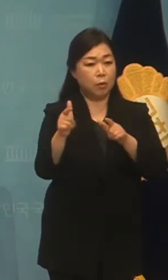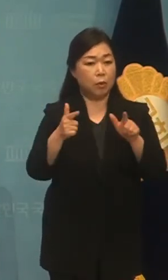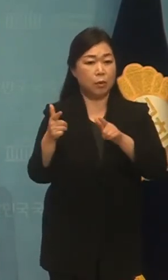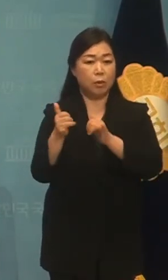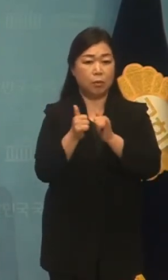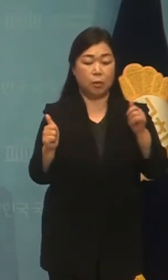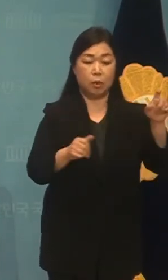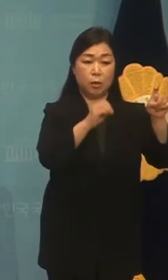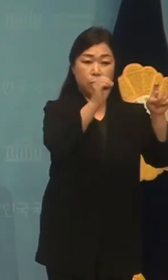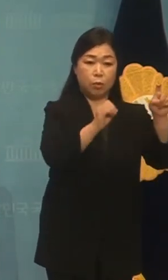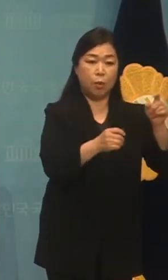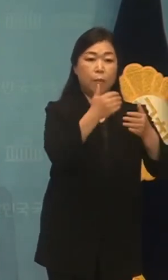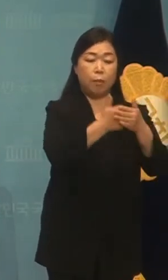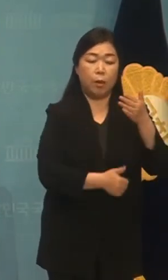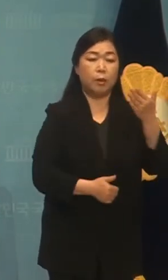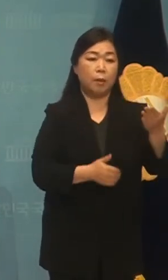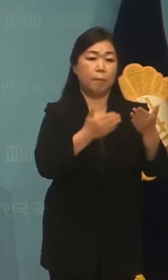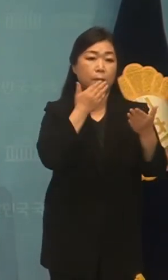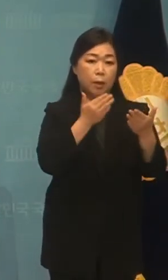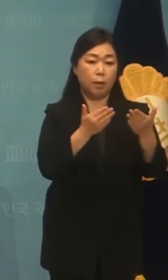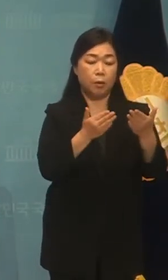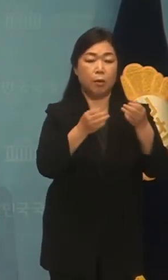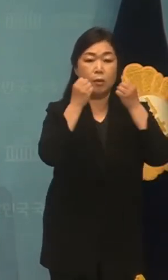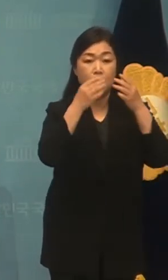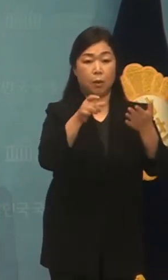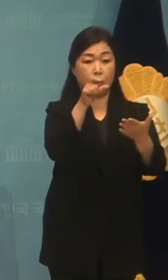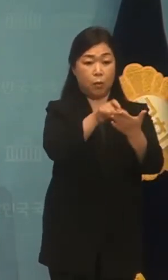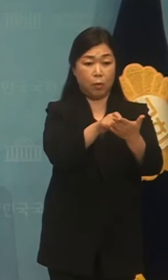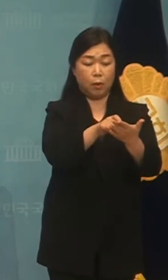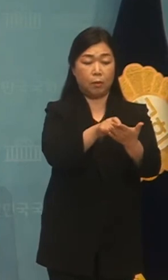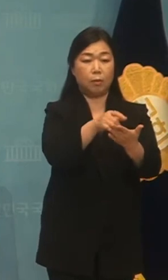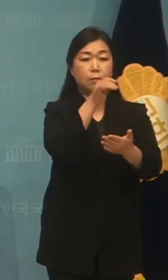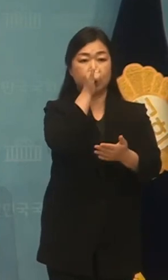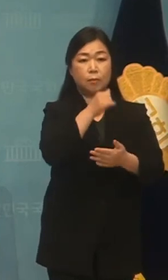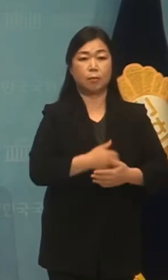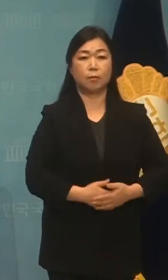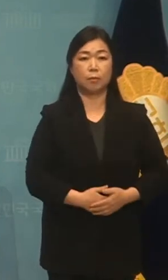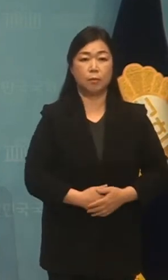10%를 공제할 수 있도록 새로운 조항으로 삭입했습니다.